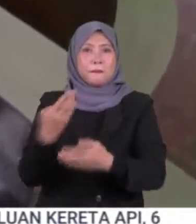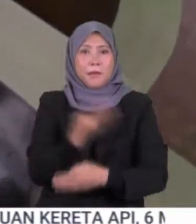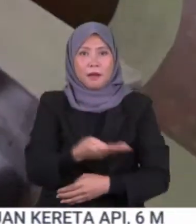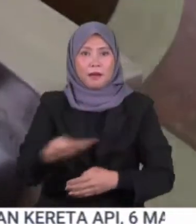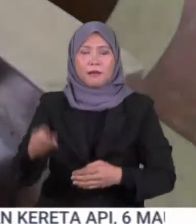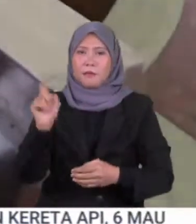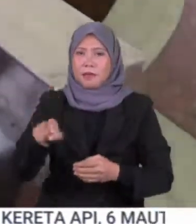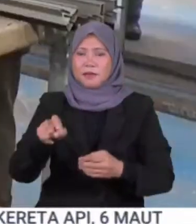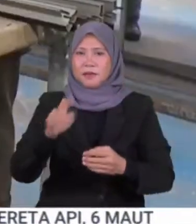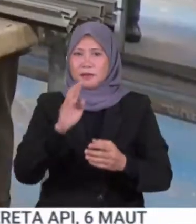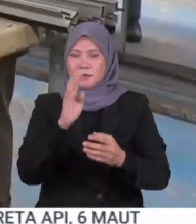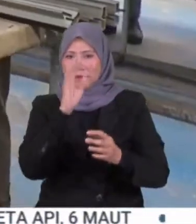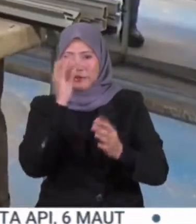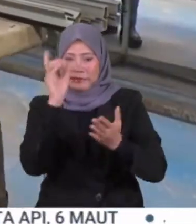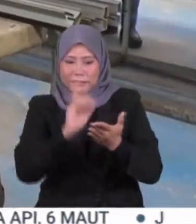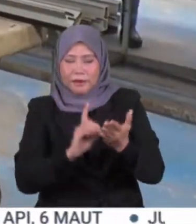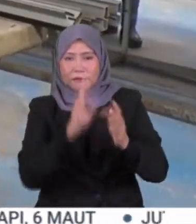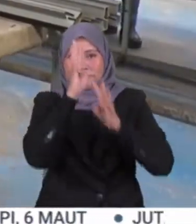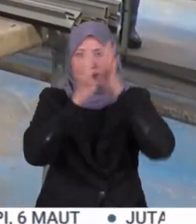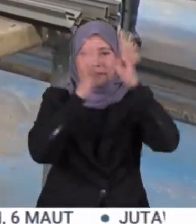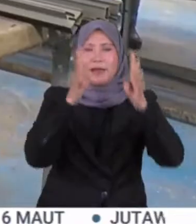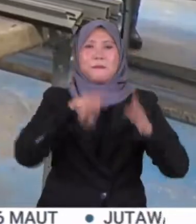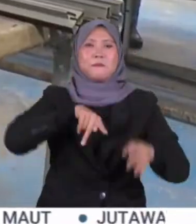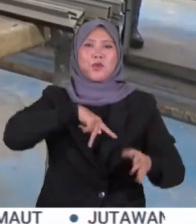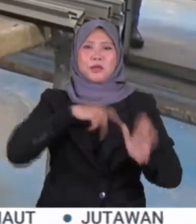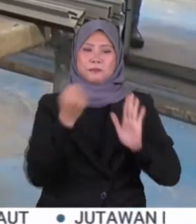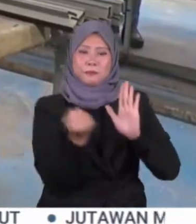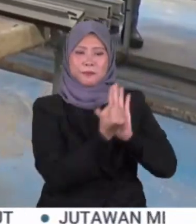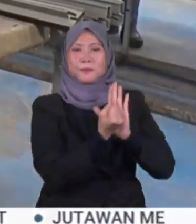sebagai pengeluar reka bentuk dan pemilik jenama